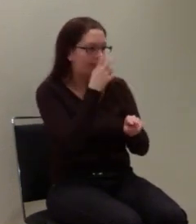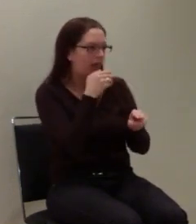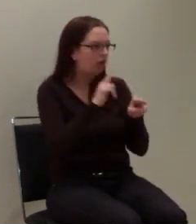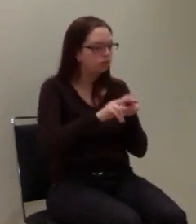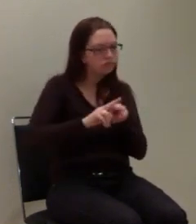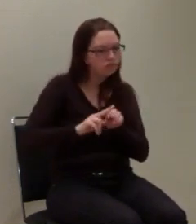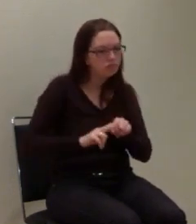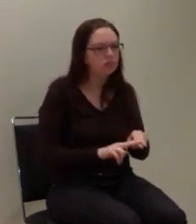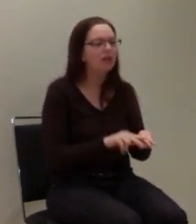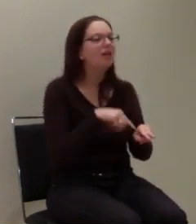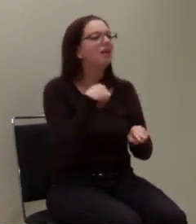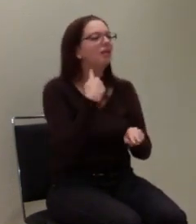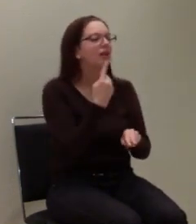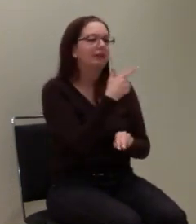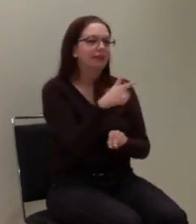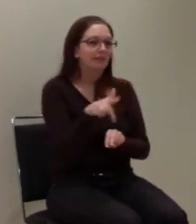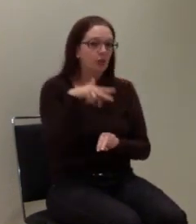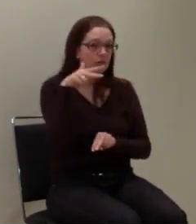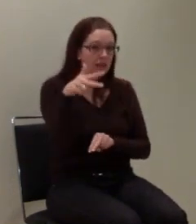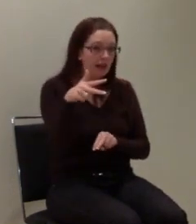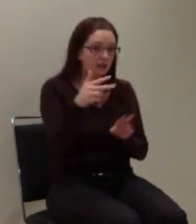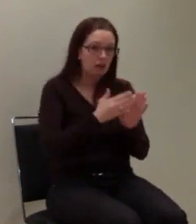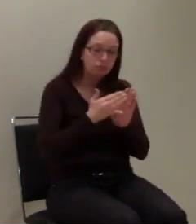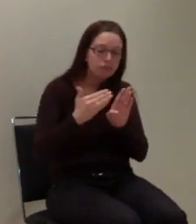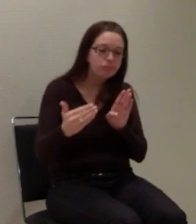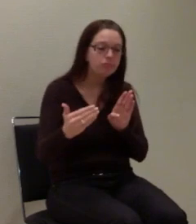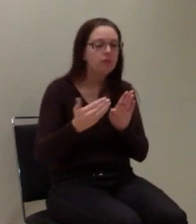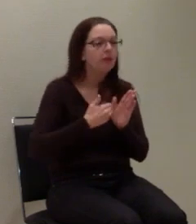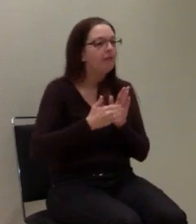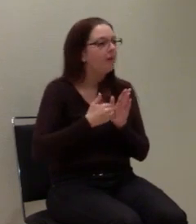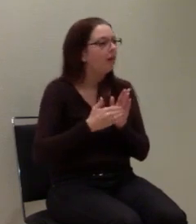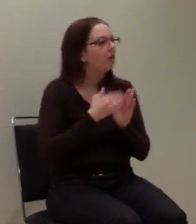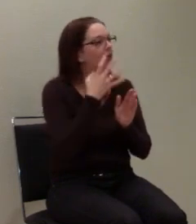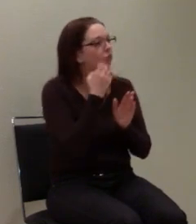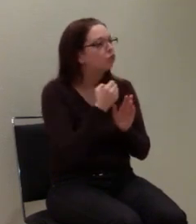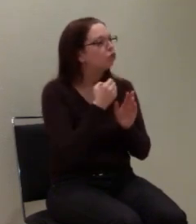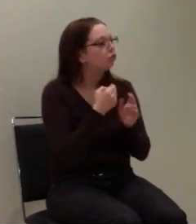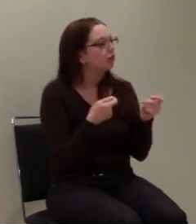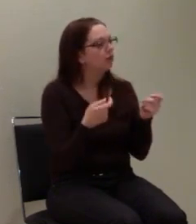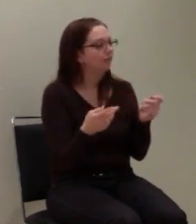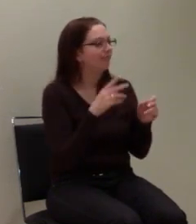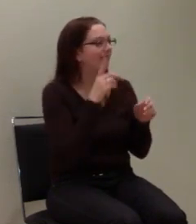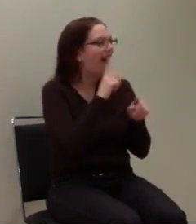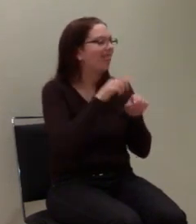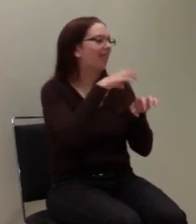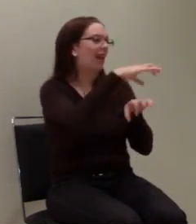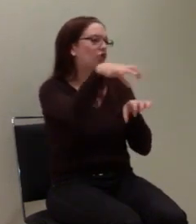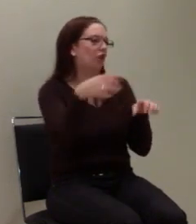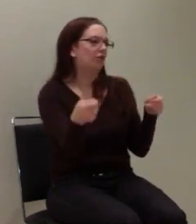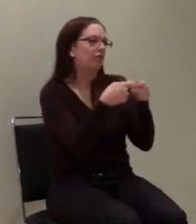Verlauf des Jahres 2013 werden wir nach und nach alle Leitstellen anbinden an das System.